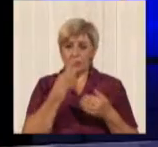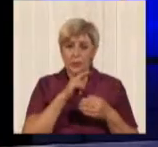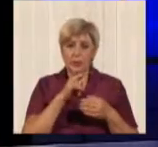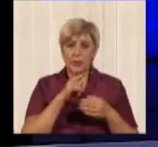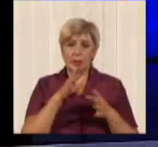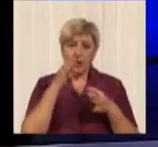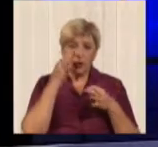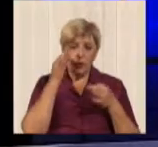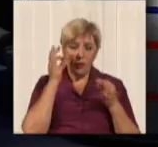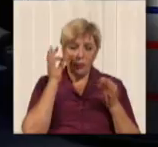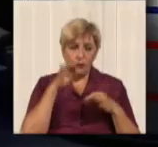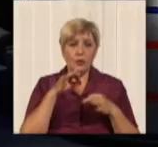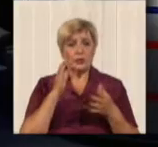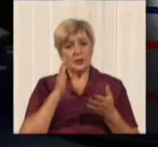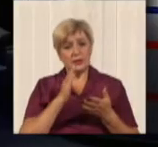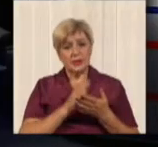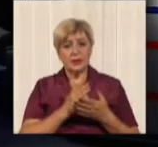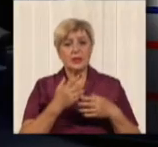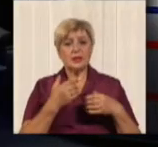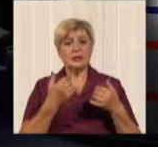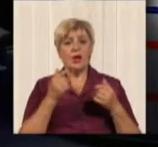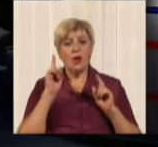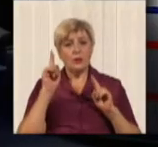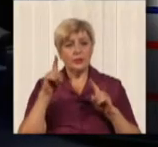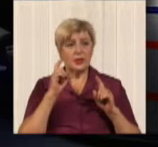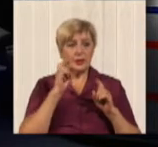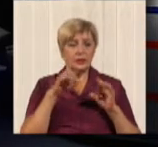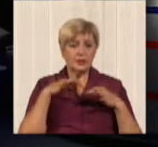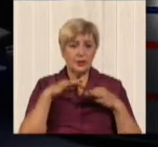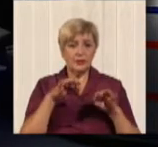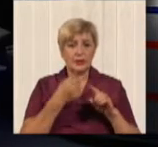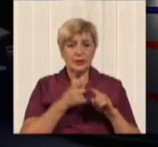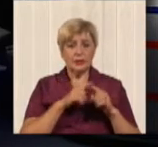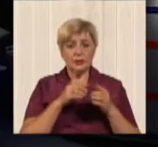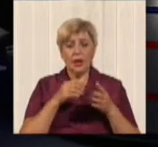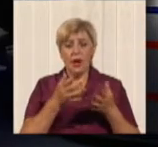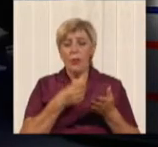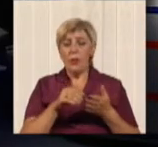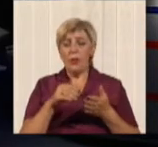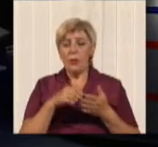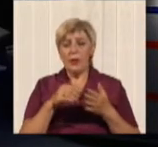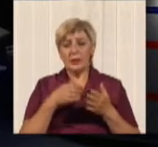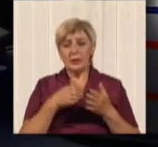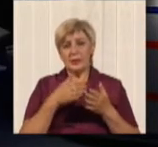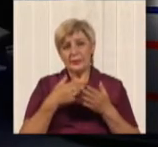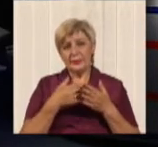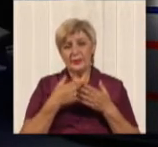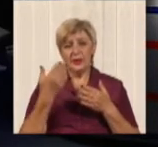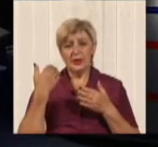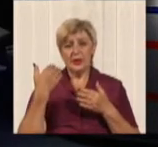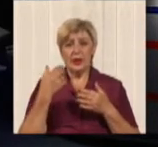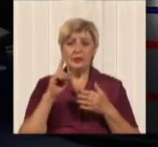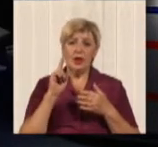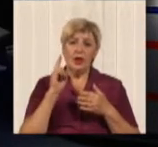якость? Комфортность есть сейчас в том подвижном составе, который приобретался относительно недавно. Это маршруты номер один, если о трамвае